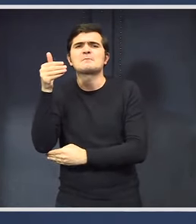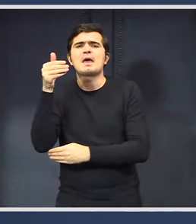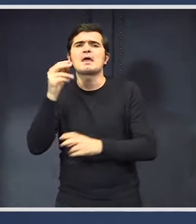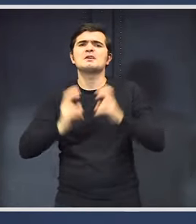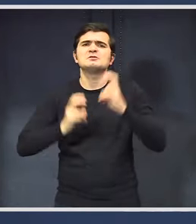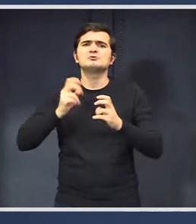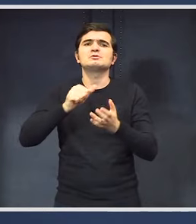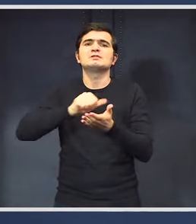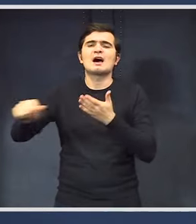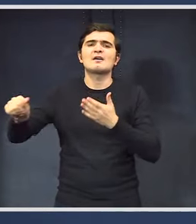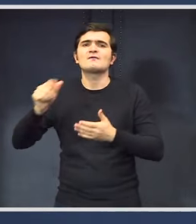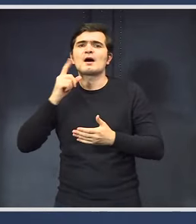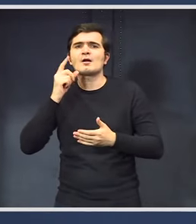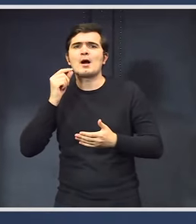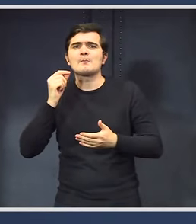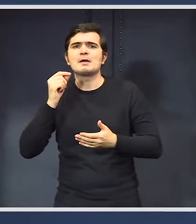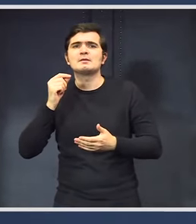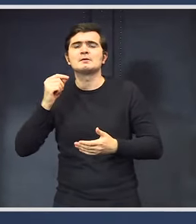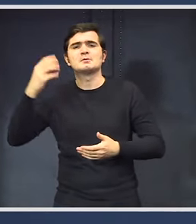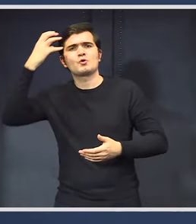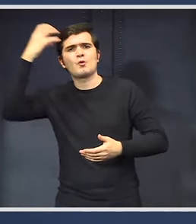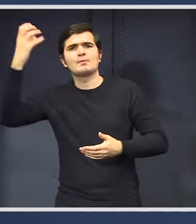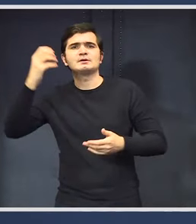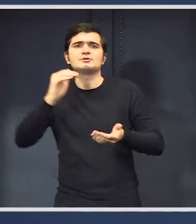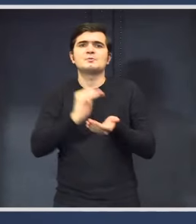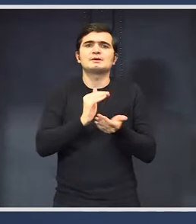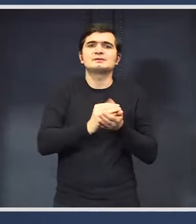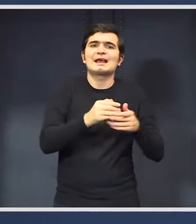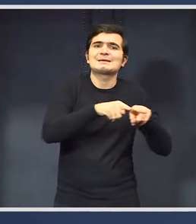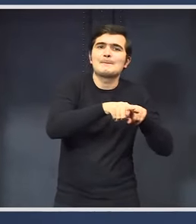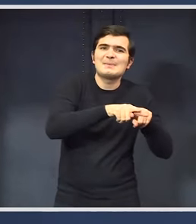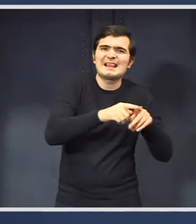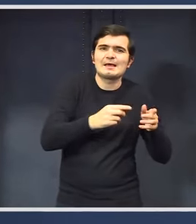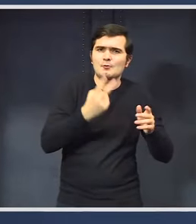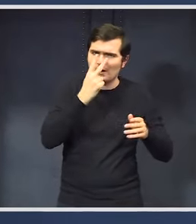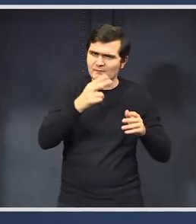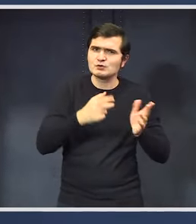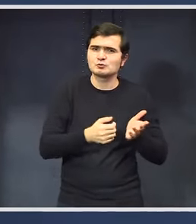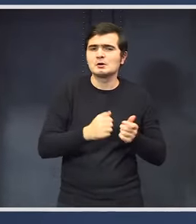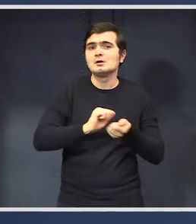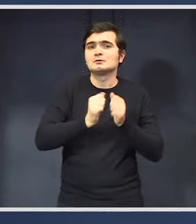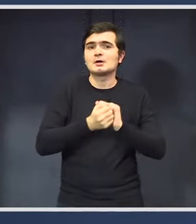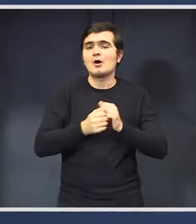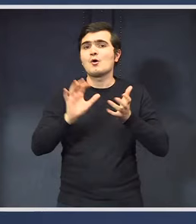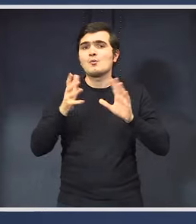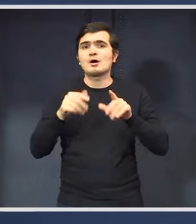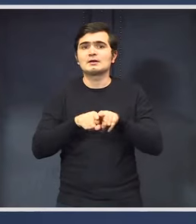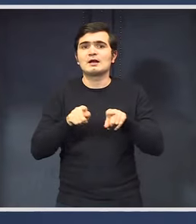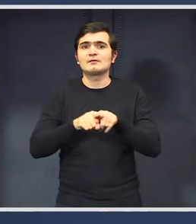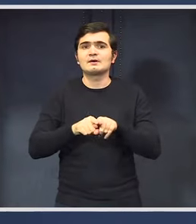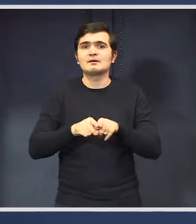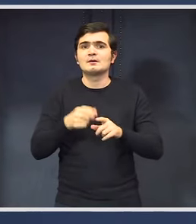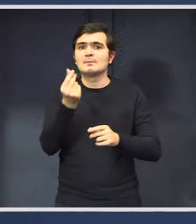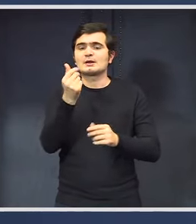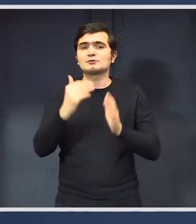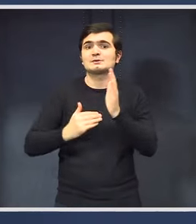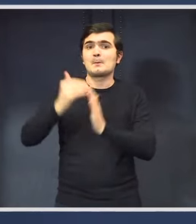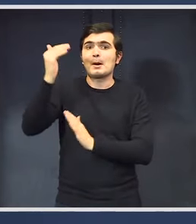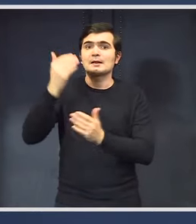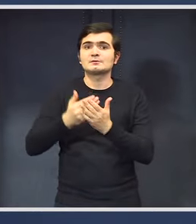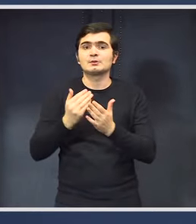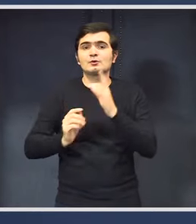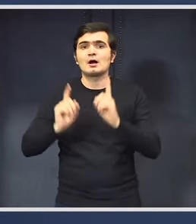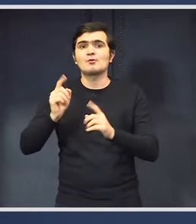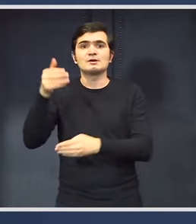competenți și vor păstra pilele, vedem cazul prezentat de recorder, sau că nu vom asista la măriri de tarife pentru ca unele companii să-și